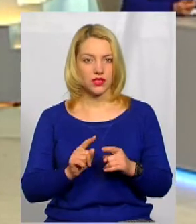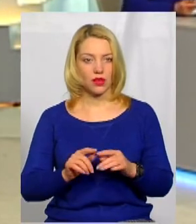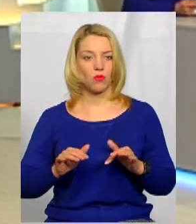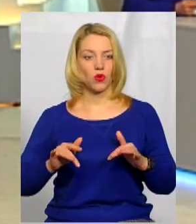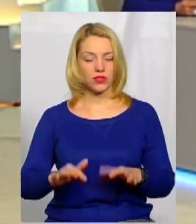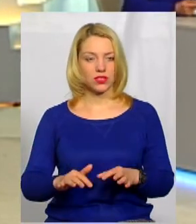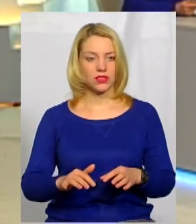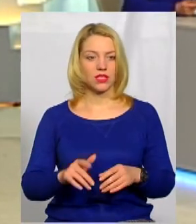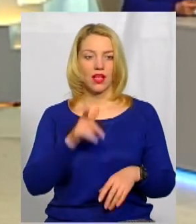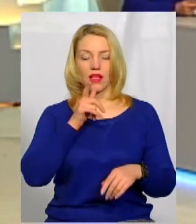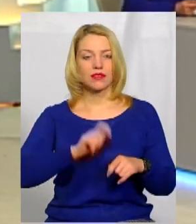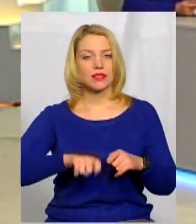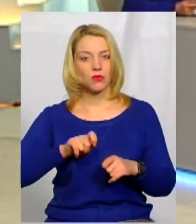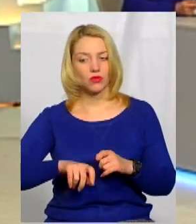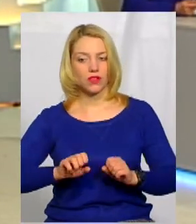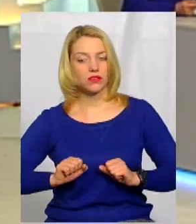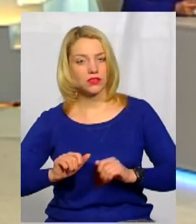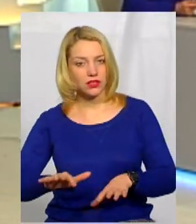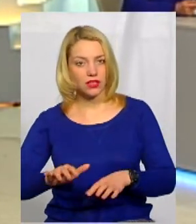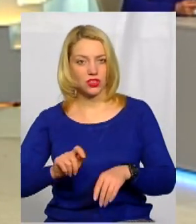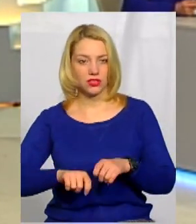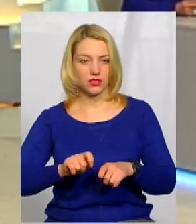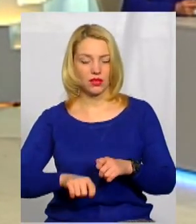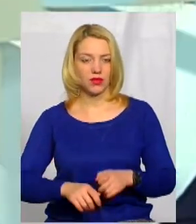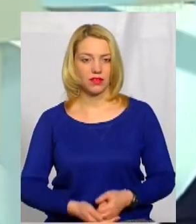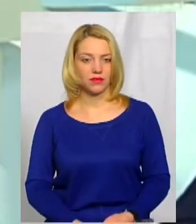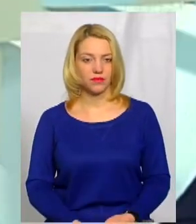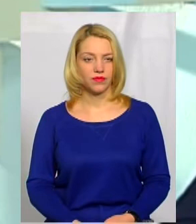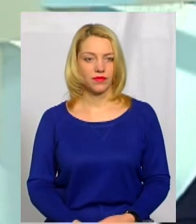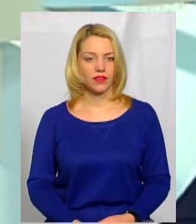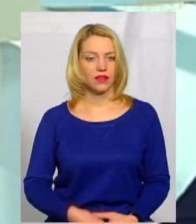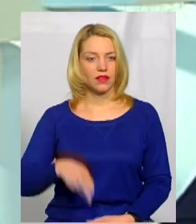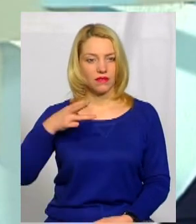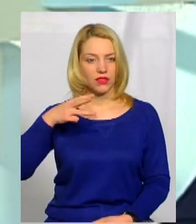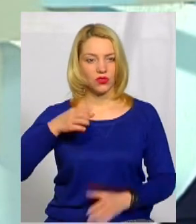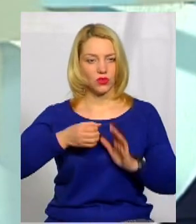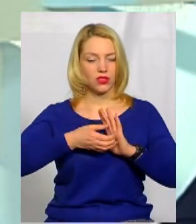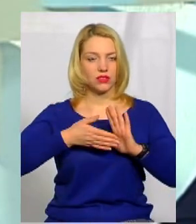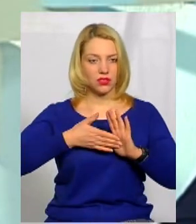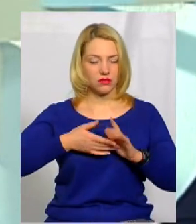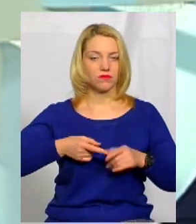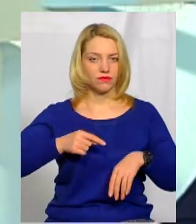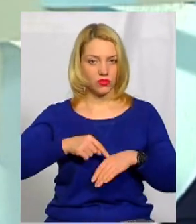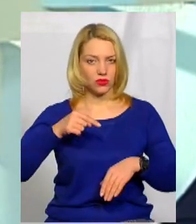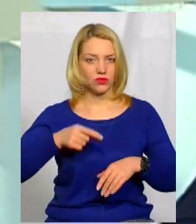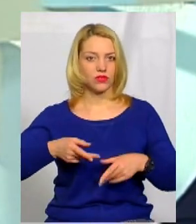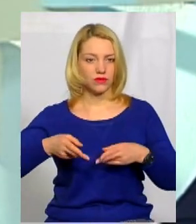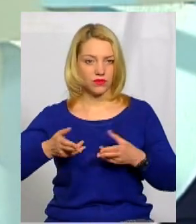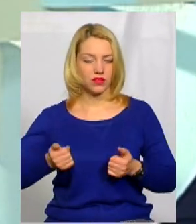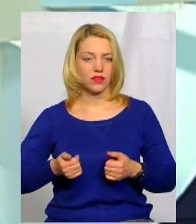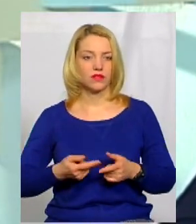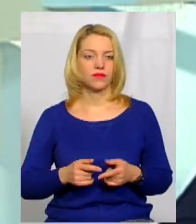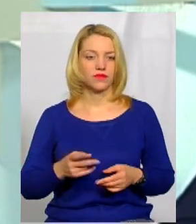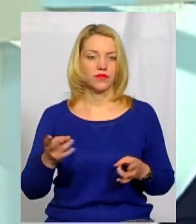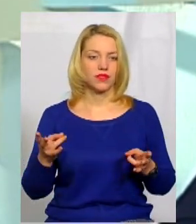процес екзаменування і здачі? Ну, з відеореєстратором, звичайно. Треба